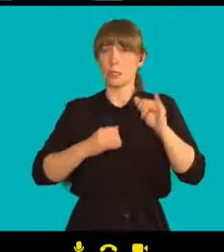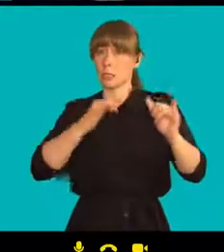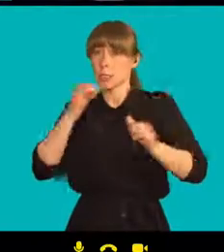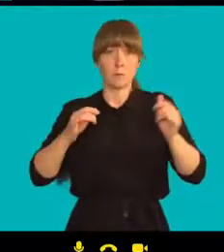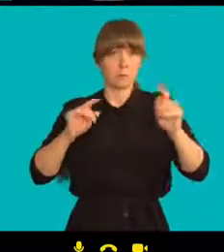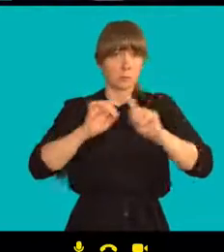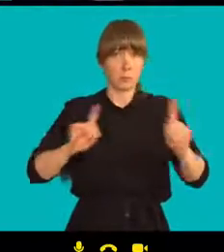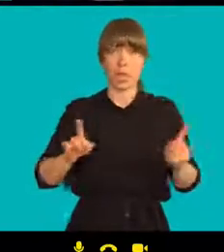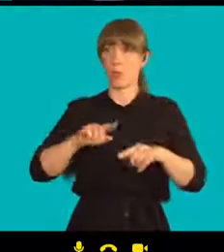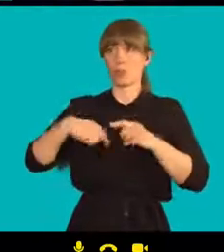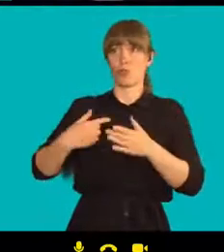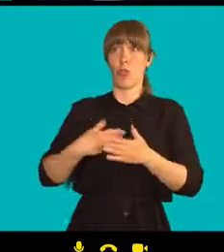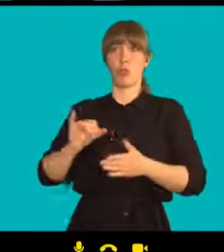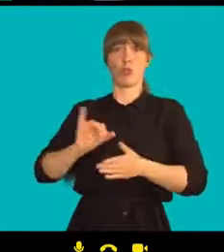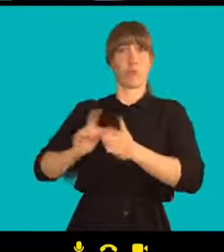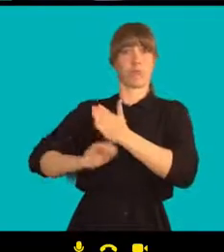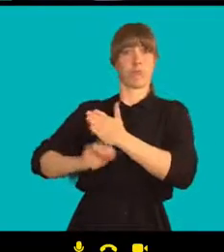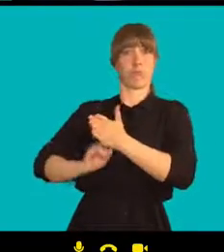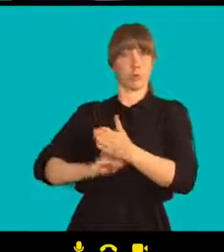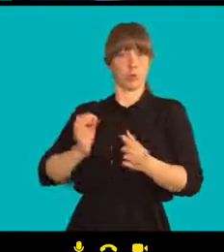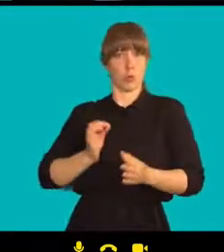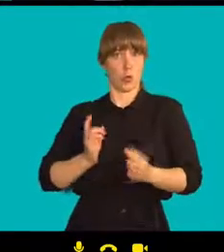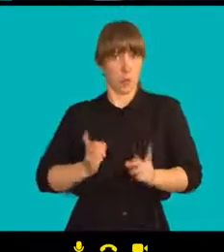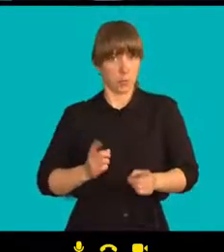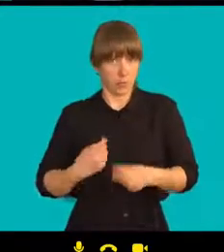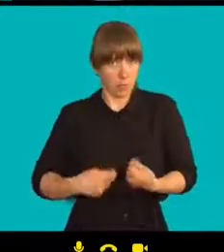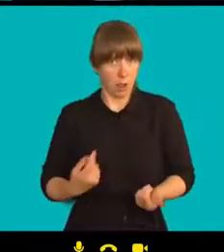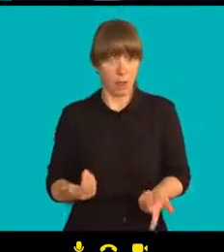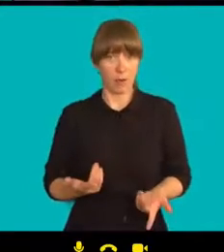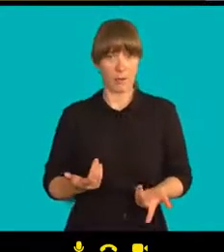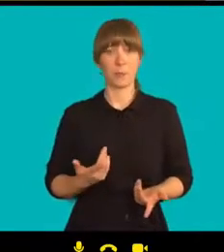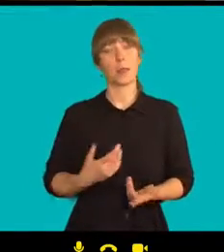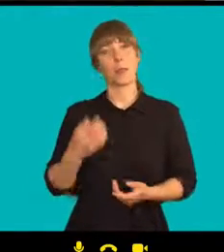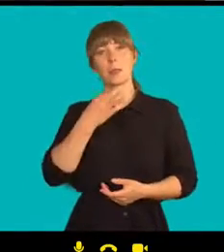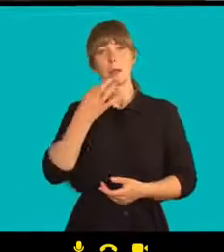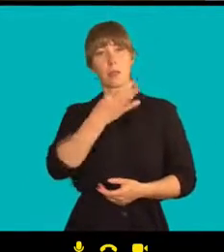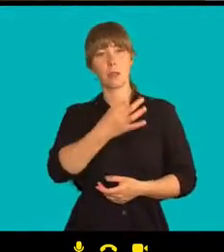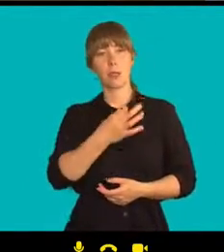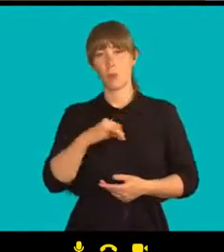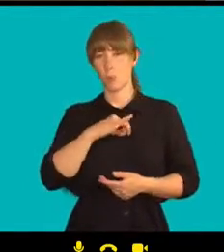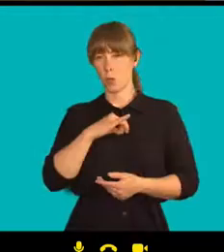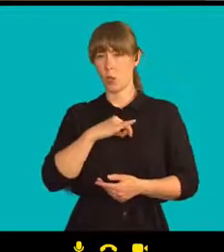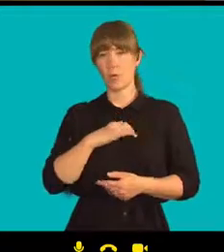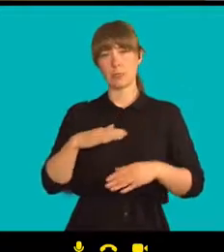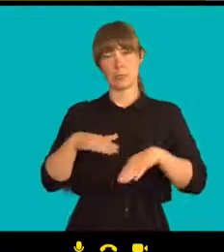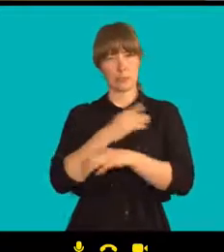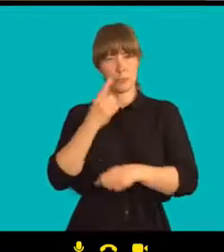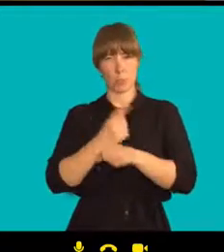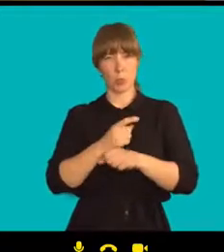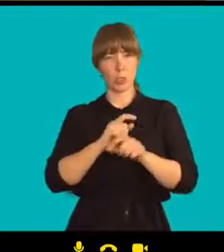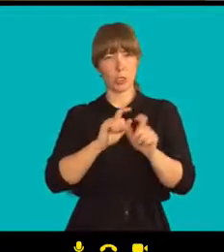jak tomu bylo třeba u nás před rokem 1989. A je tohle spojeno pouze s koncem Aleksandra Lukašenka?